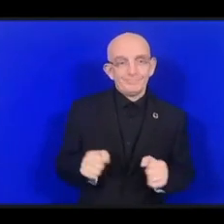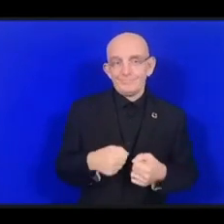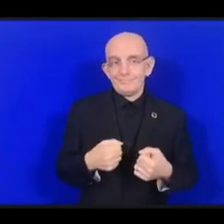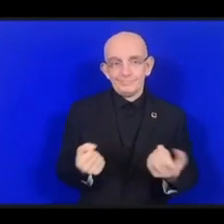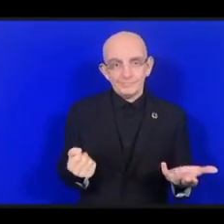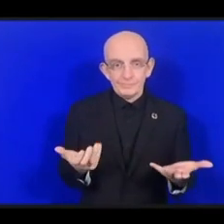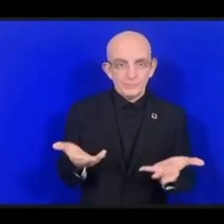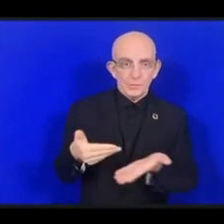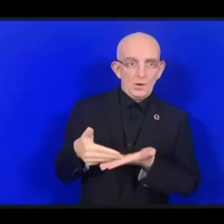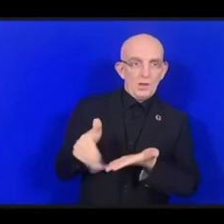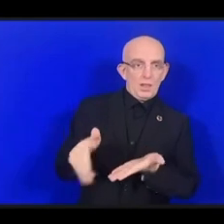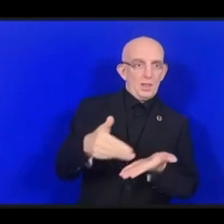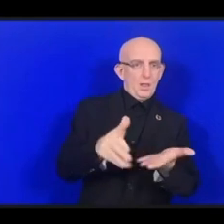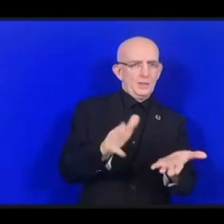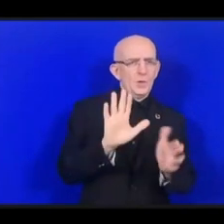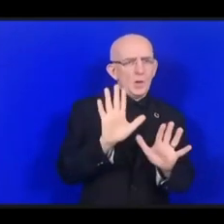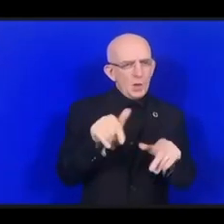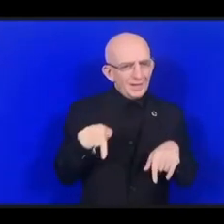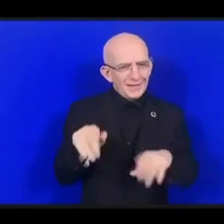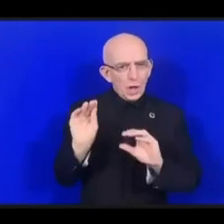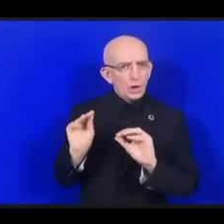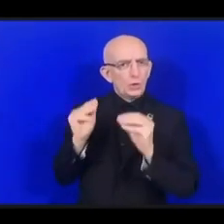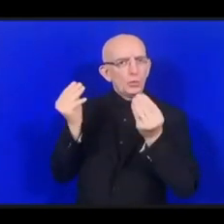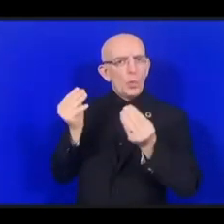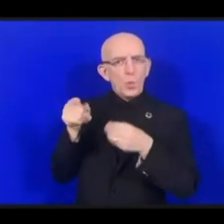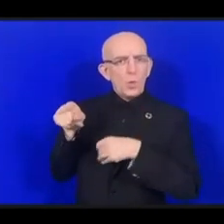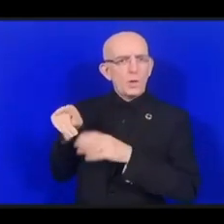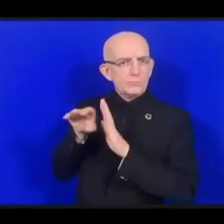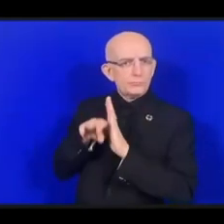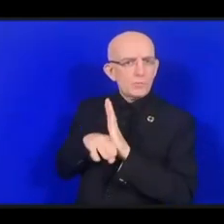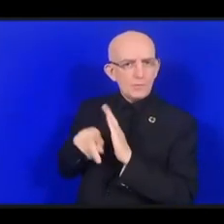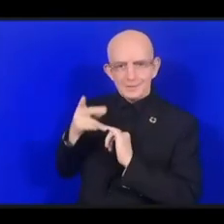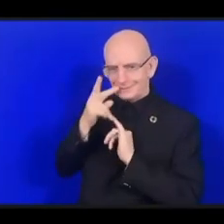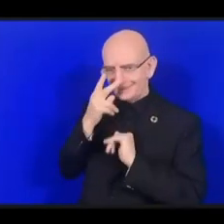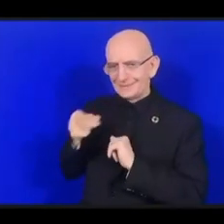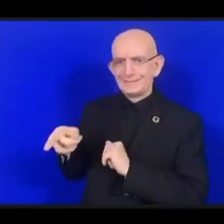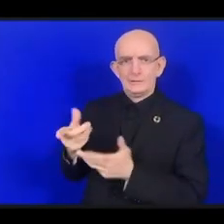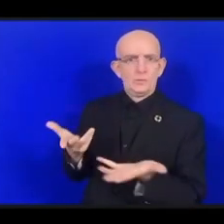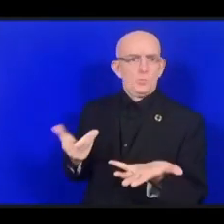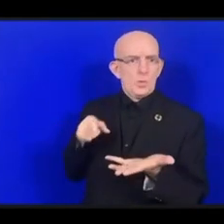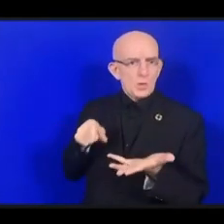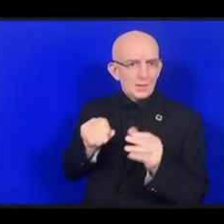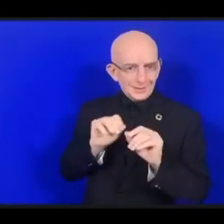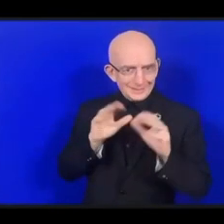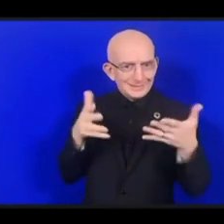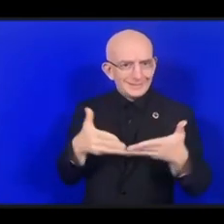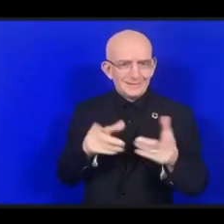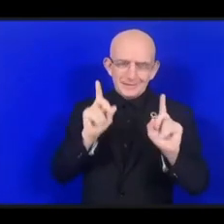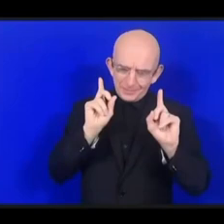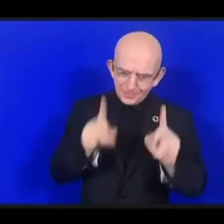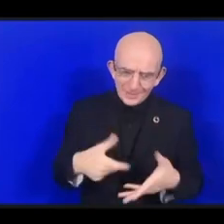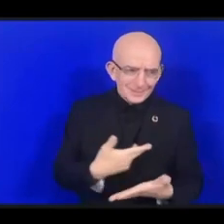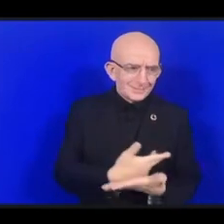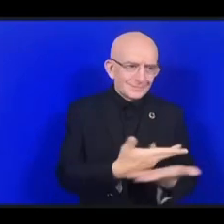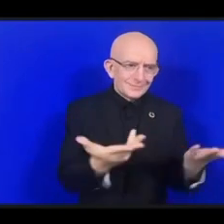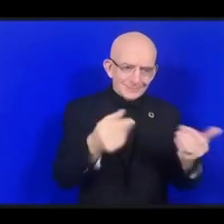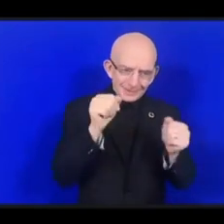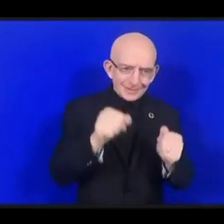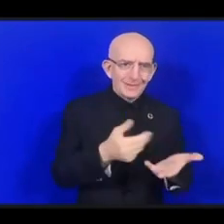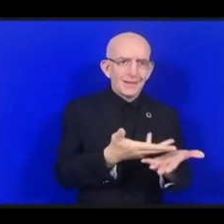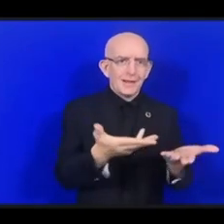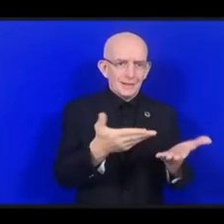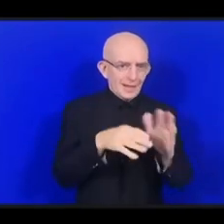глубоко беспокоит то, что миллиард детей не имеет доступа к